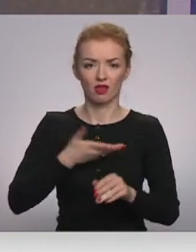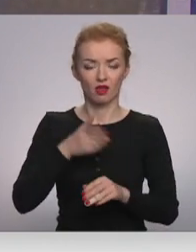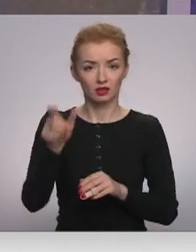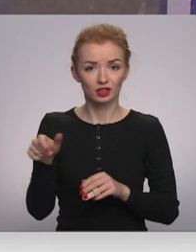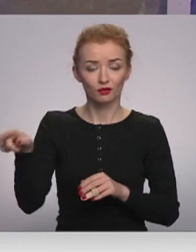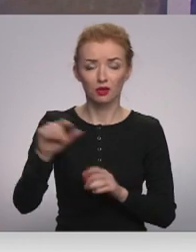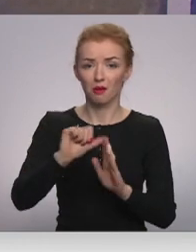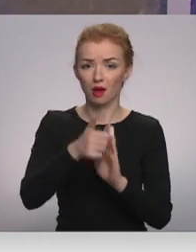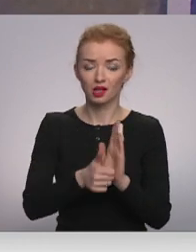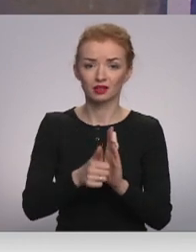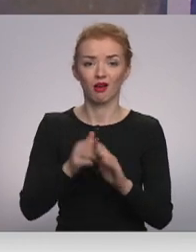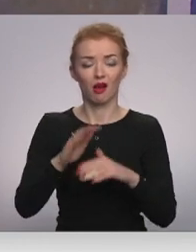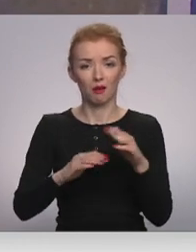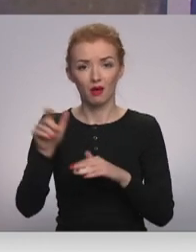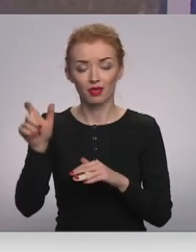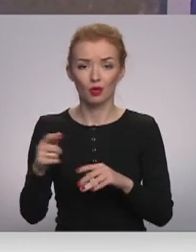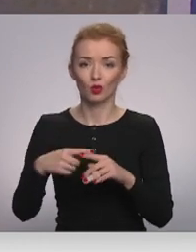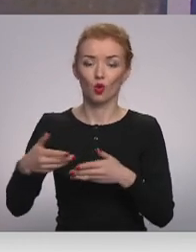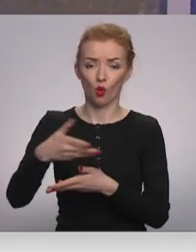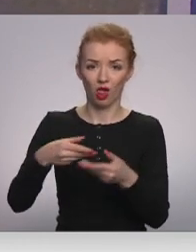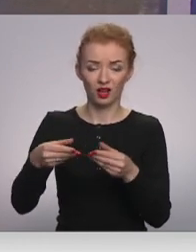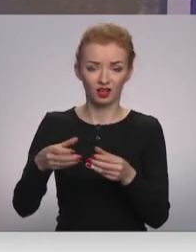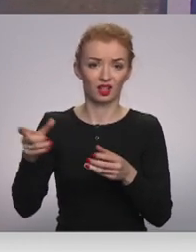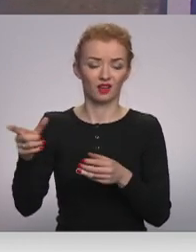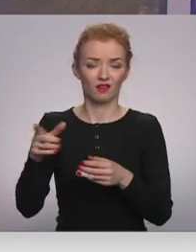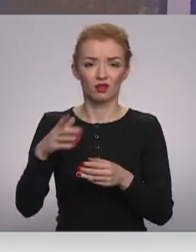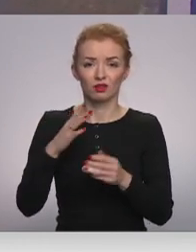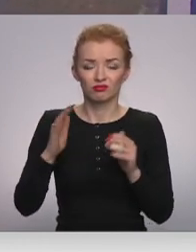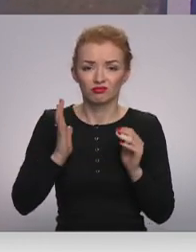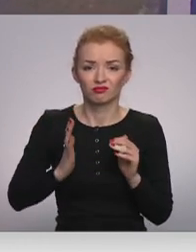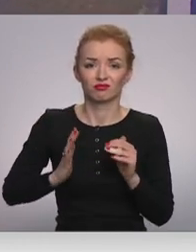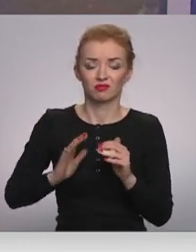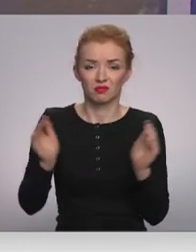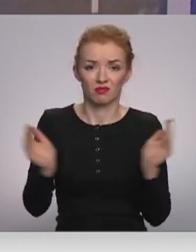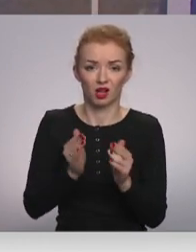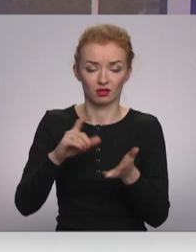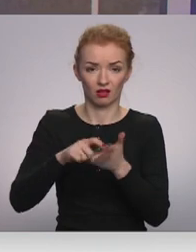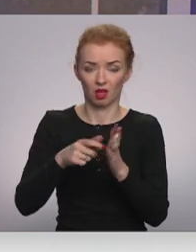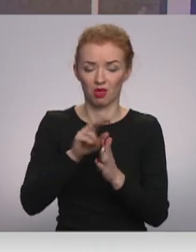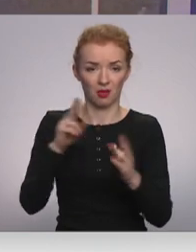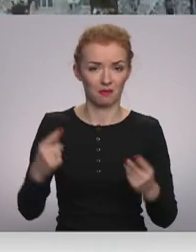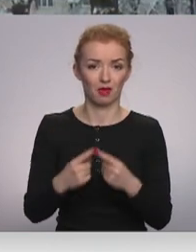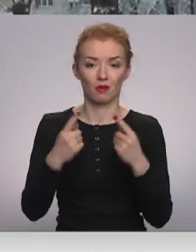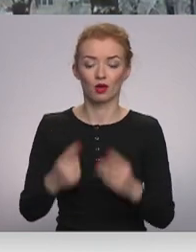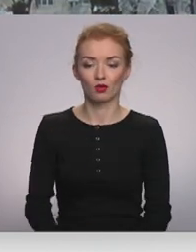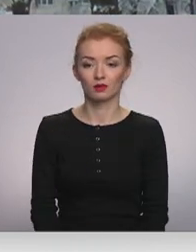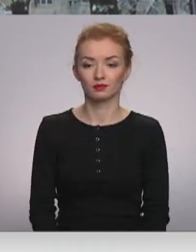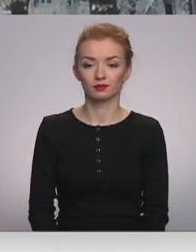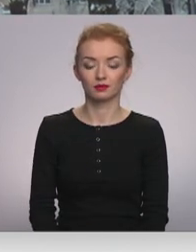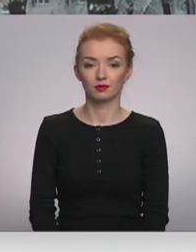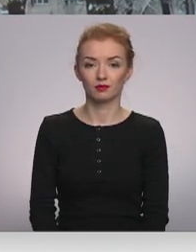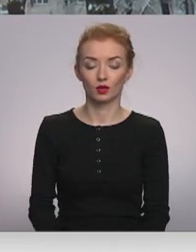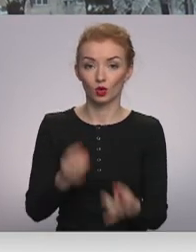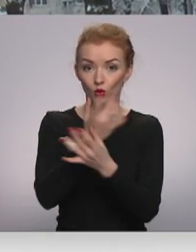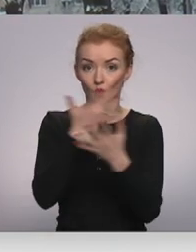amatniekiem un pašdarbības kolektīviem jau tā gadiem jādzīvo pārāk mazās un nepiemērotās telpās. Baldonis